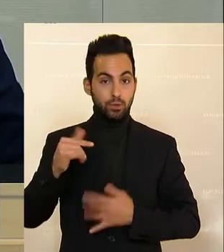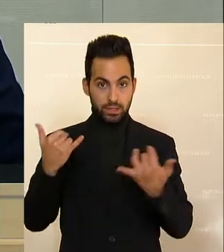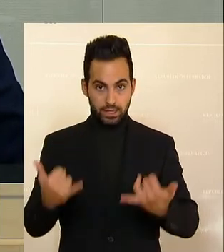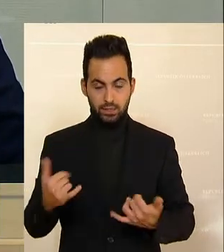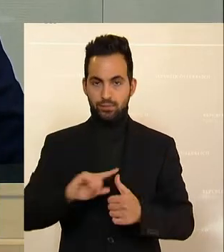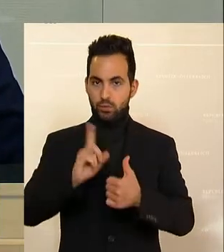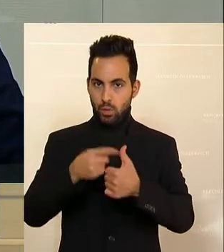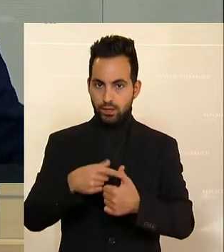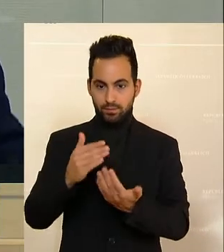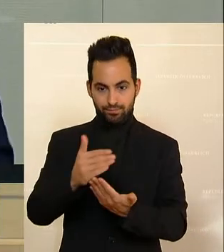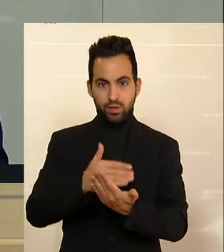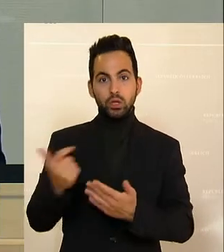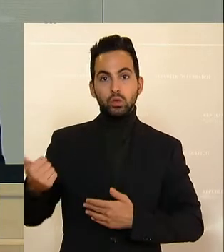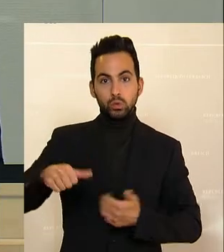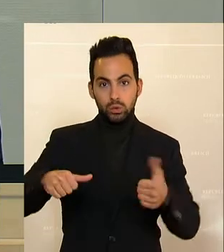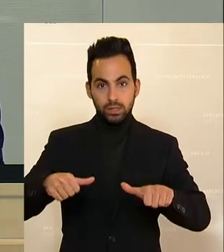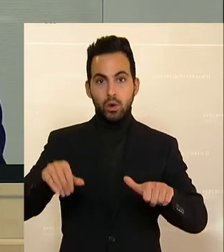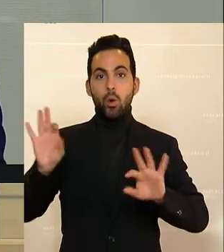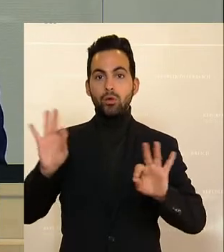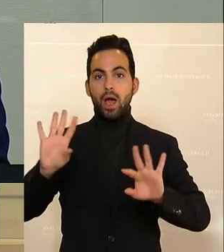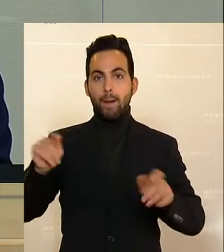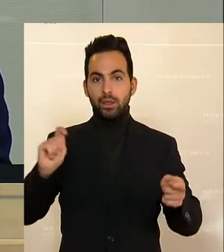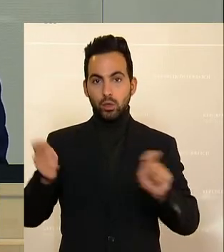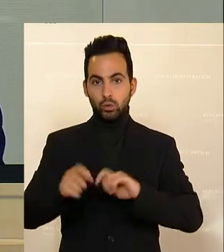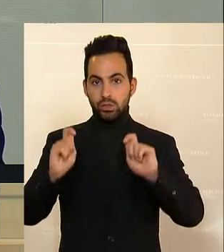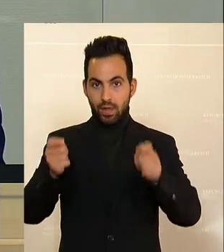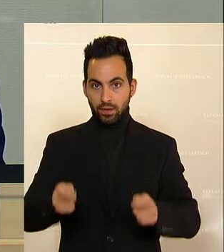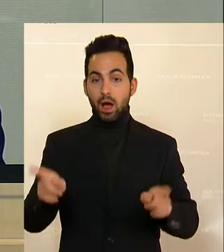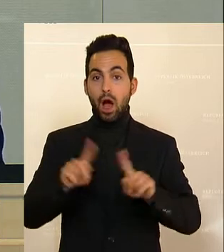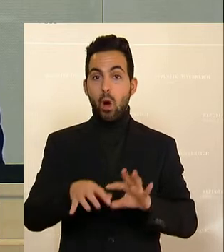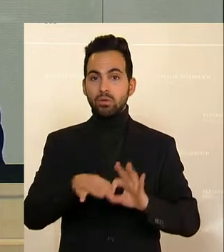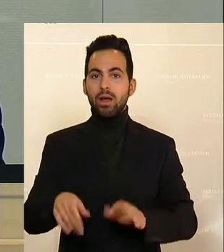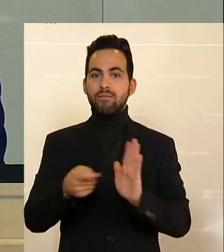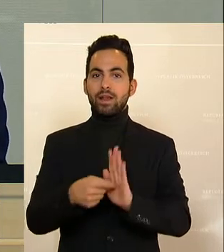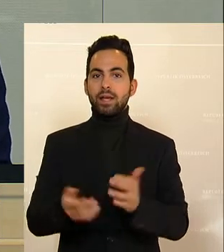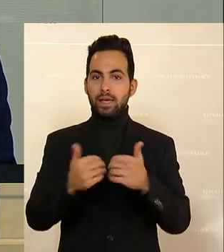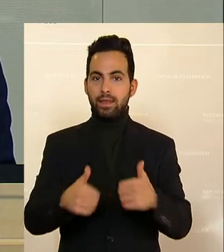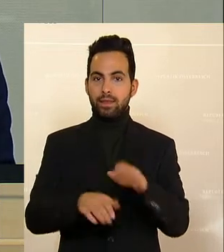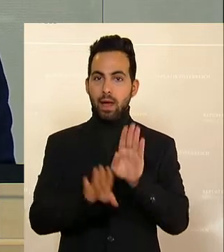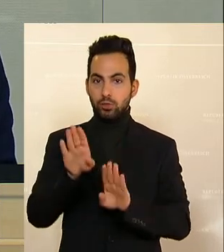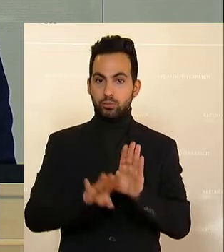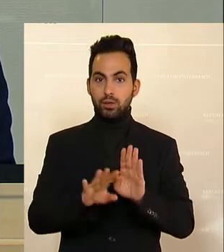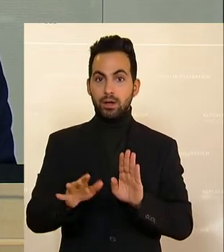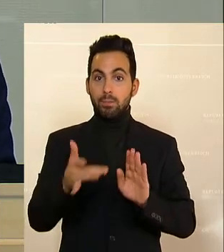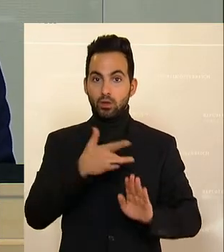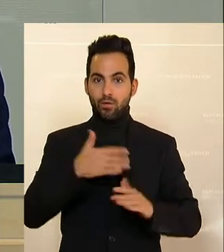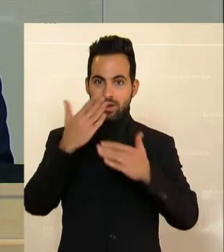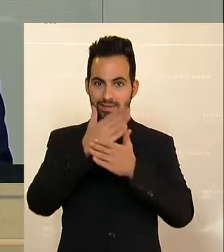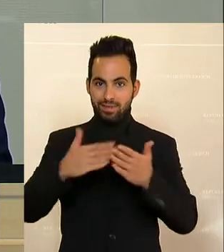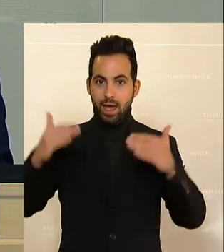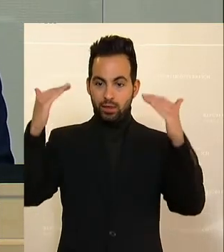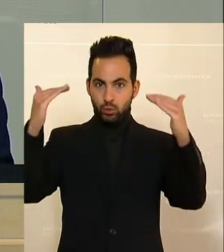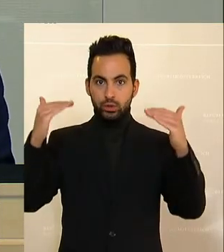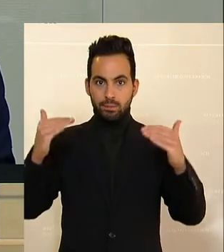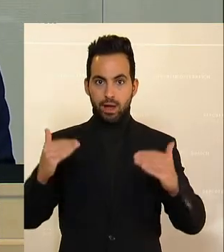über die von den erwähnten Zusatz- bzw. Abänderungsanträgen sowie von den Verlangen auf getrennte Abstimmung betroffene Teile der